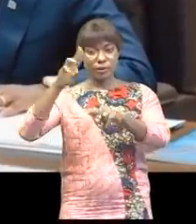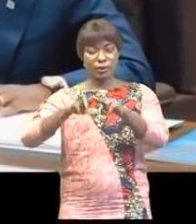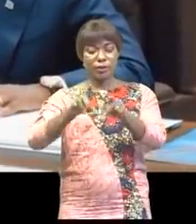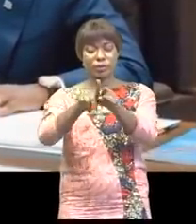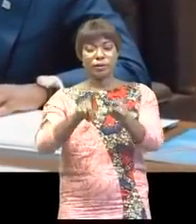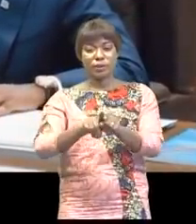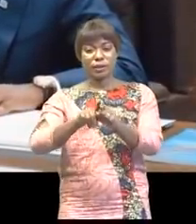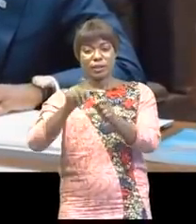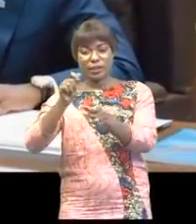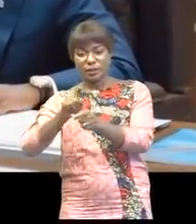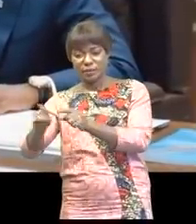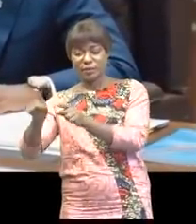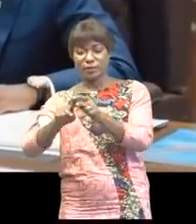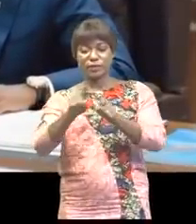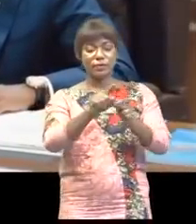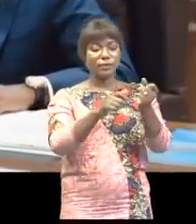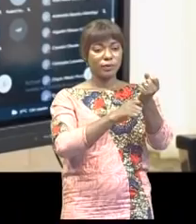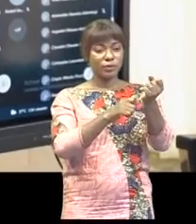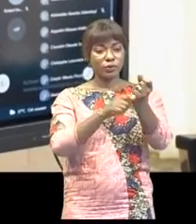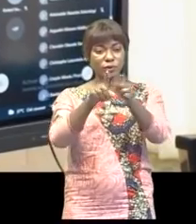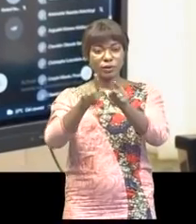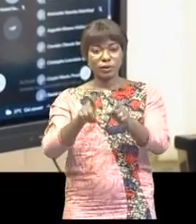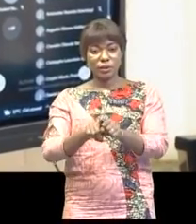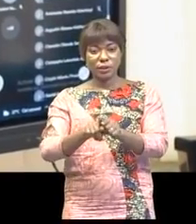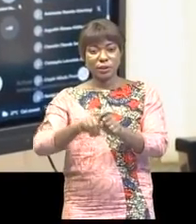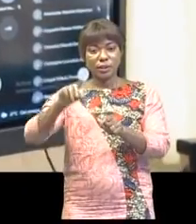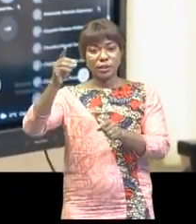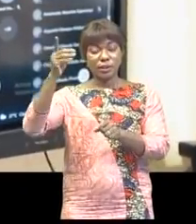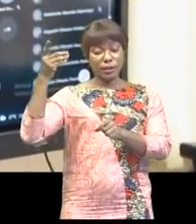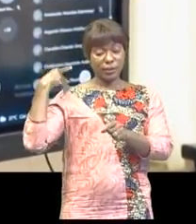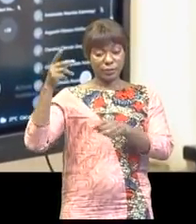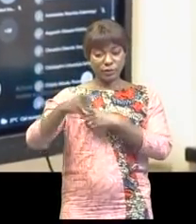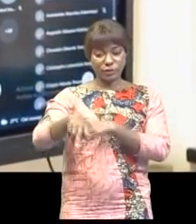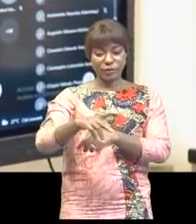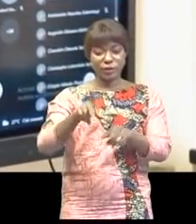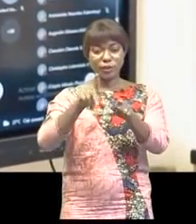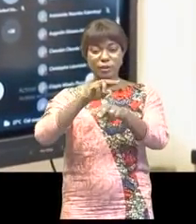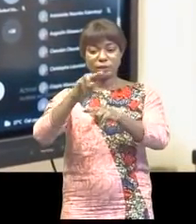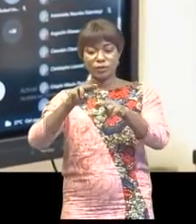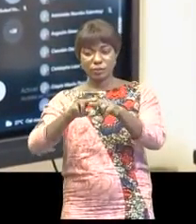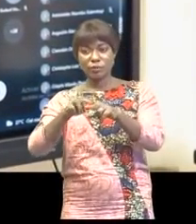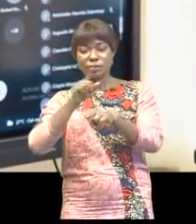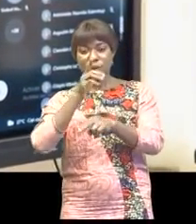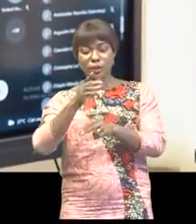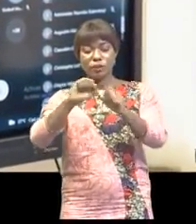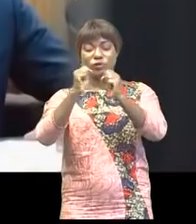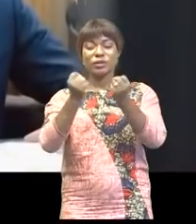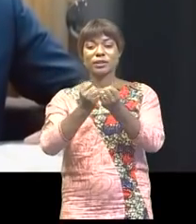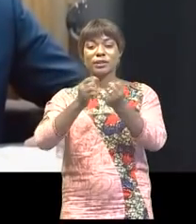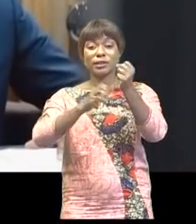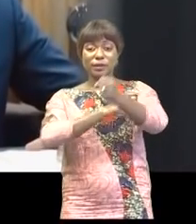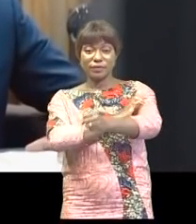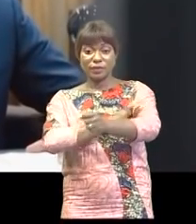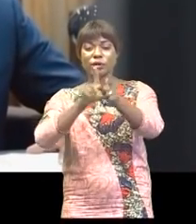les différents acteurs concernés, notamment les députés provinciaux et nationaux, la société civile,